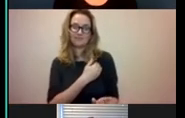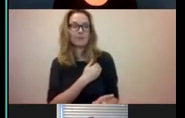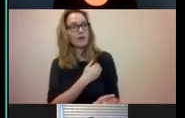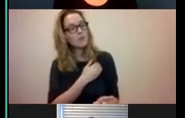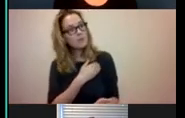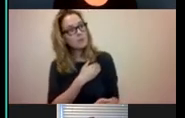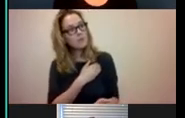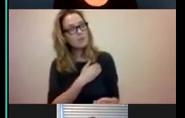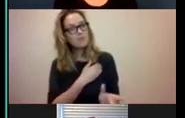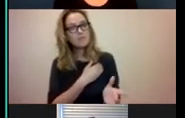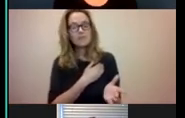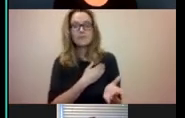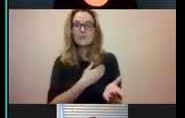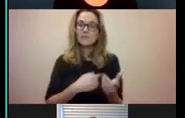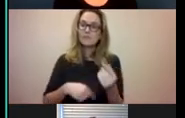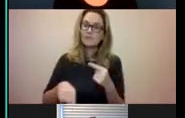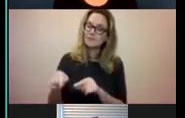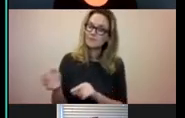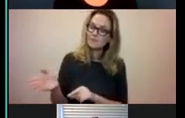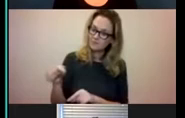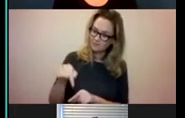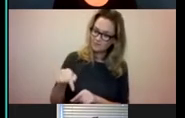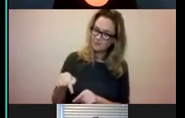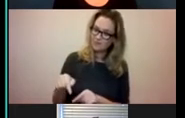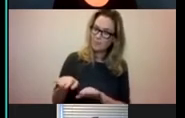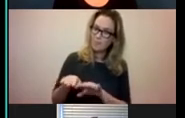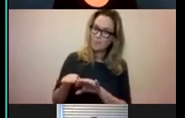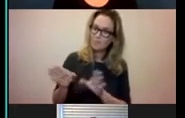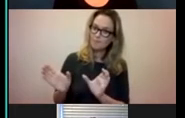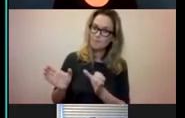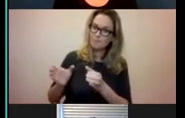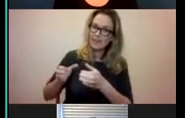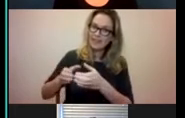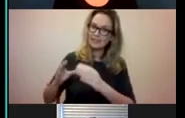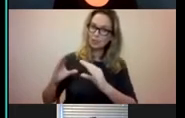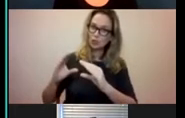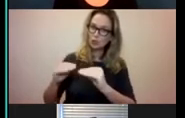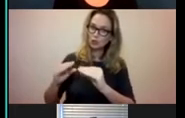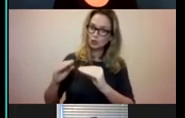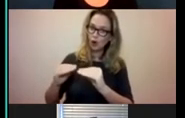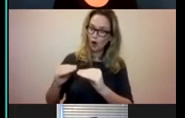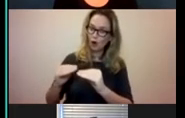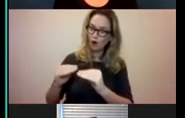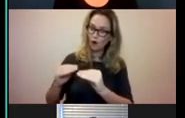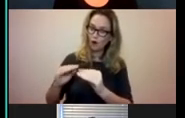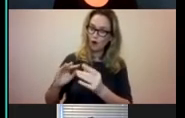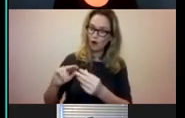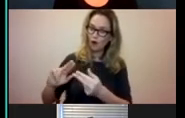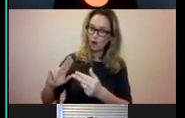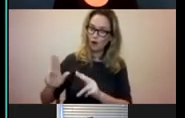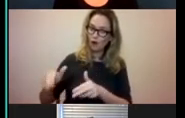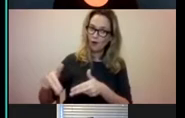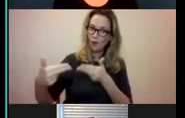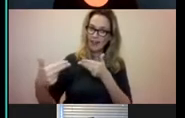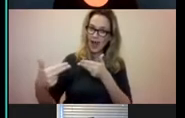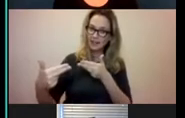Er is een platform en het heet Let's Talk. En ik denk dat het wel leuk is